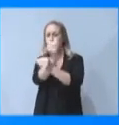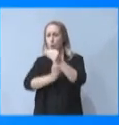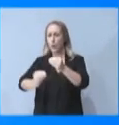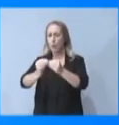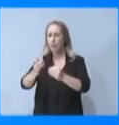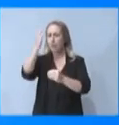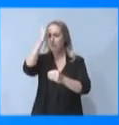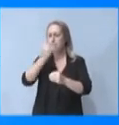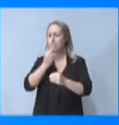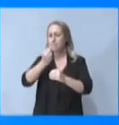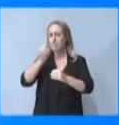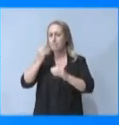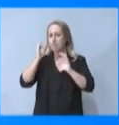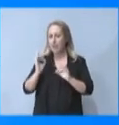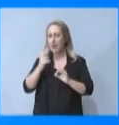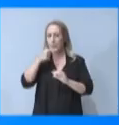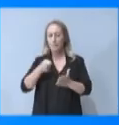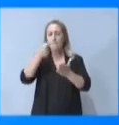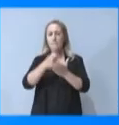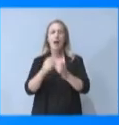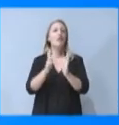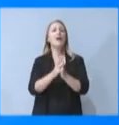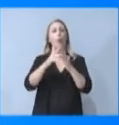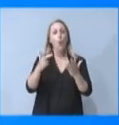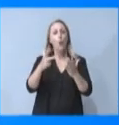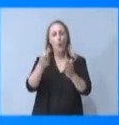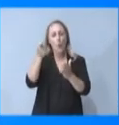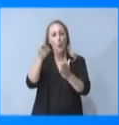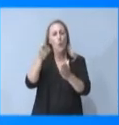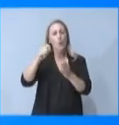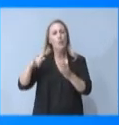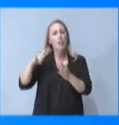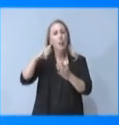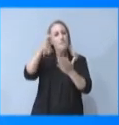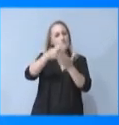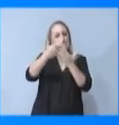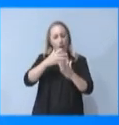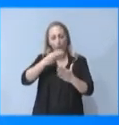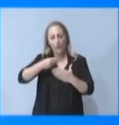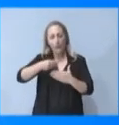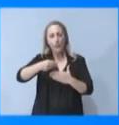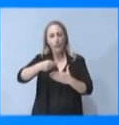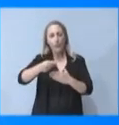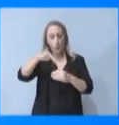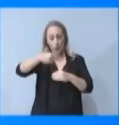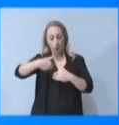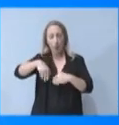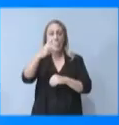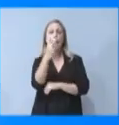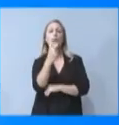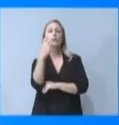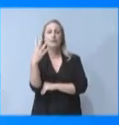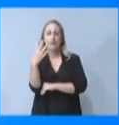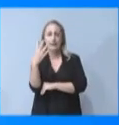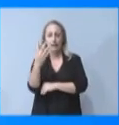δημοσίων ΙΕΚ. Ακόμη, κατάργηση του ειδικού τέλους κινητής τηλεφωνίας για όλους τους νέους έως 29 έτων για φθηνότερη